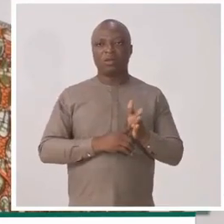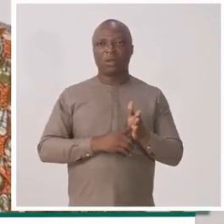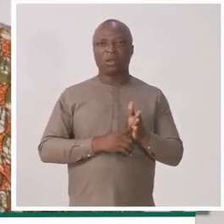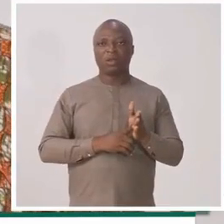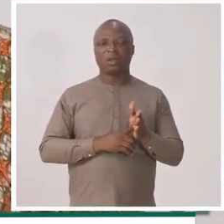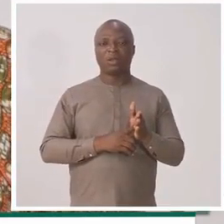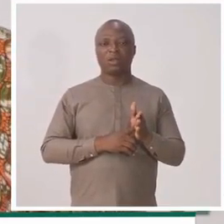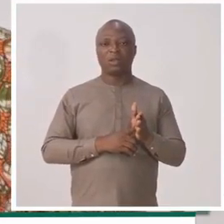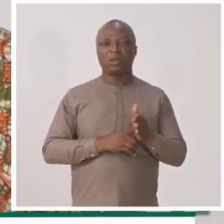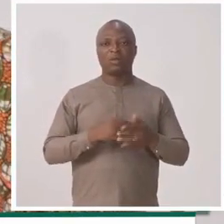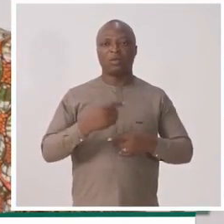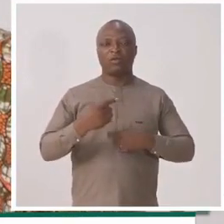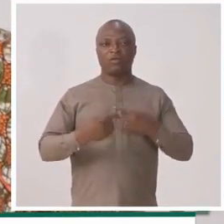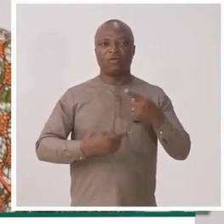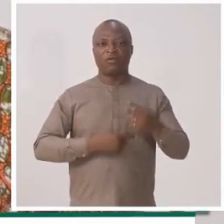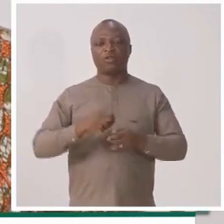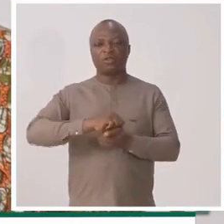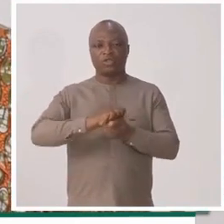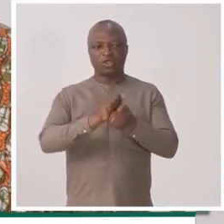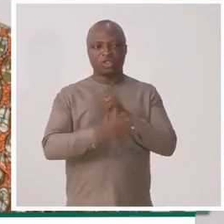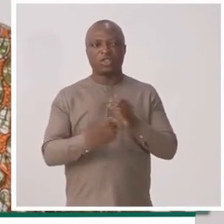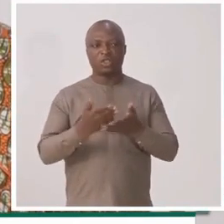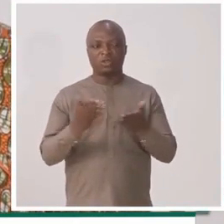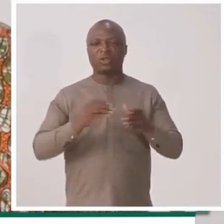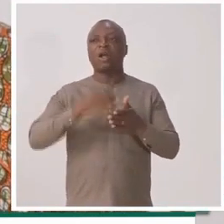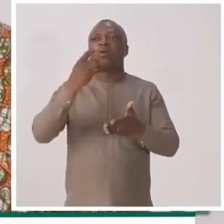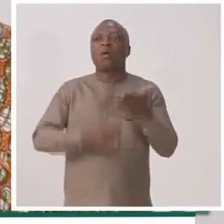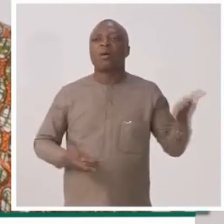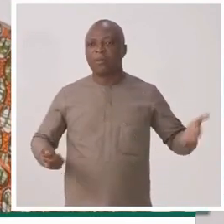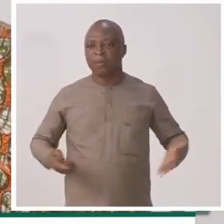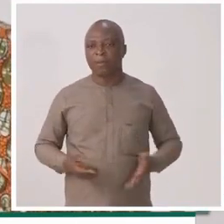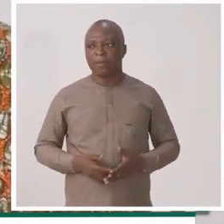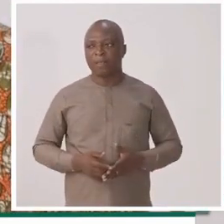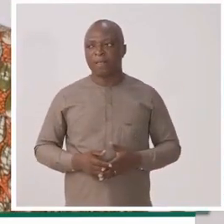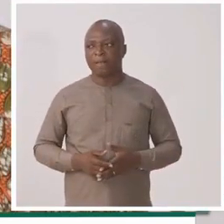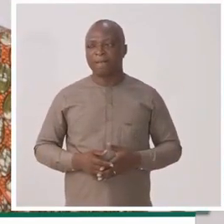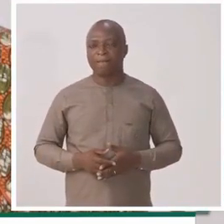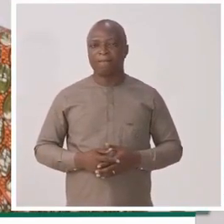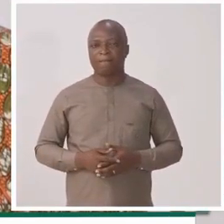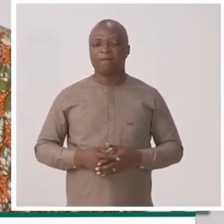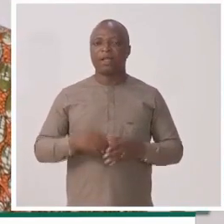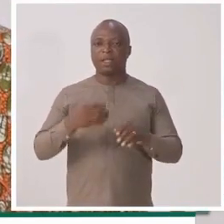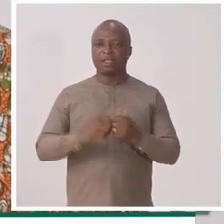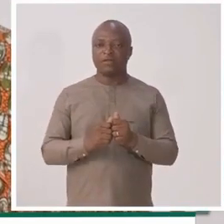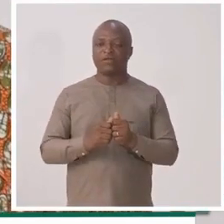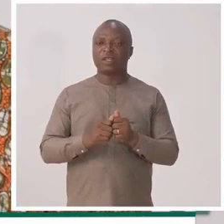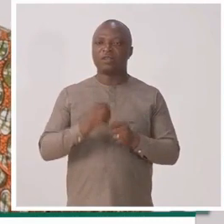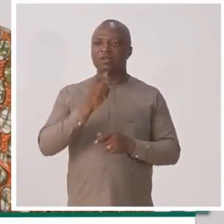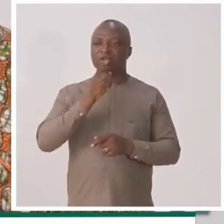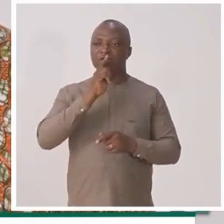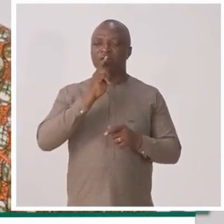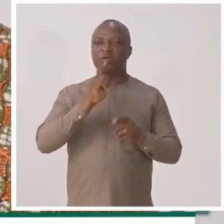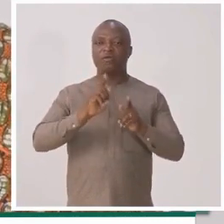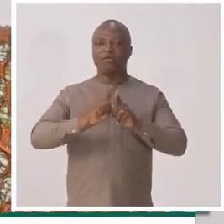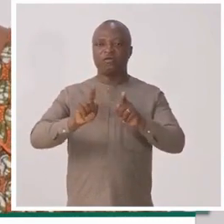réformes envisagées vont changer la donne. En quoi ? Les défis